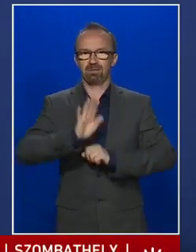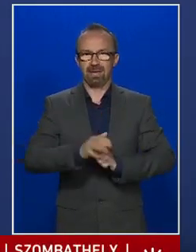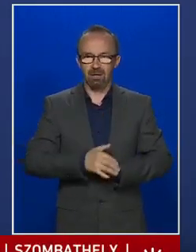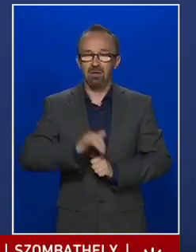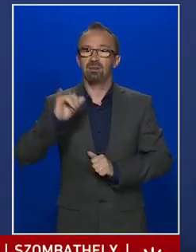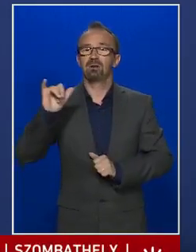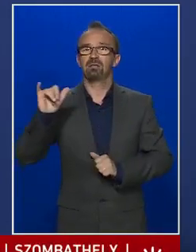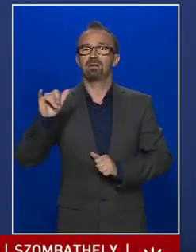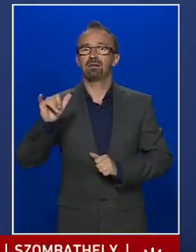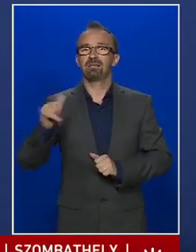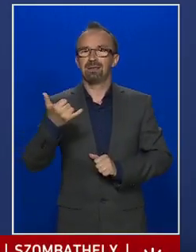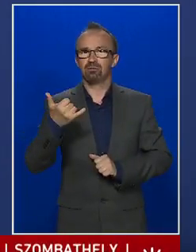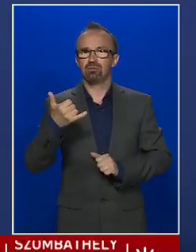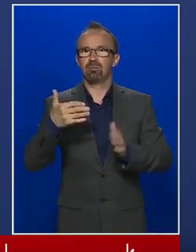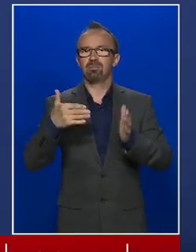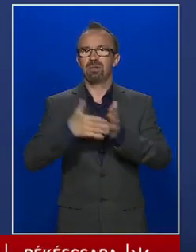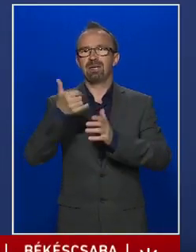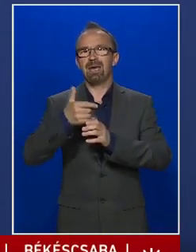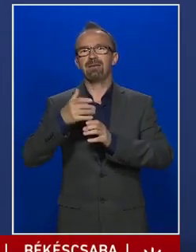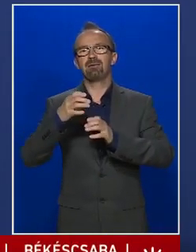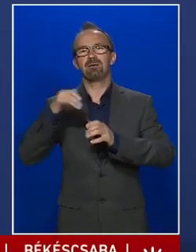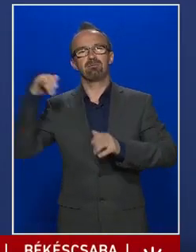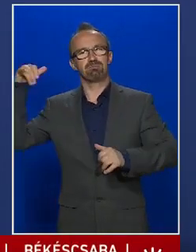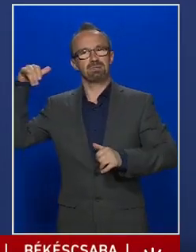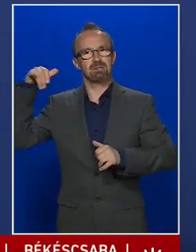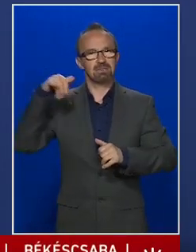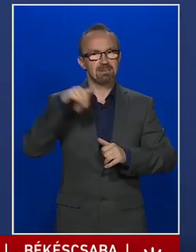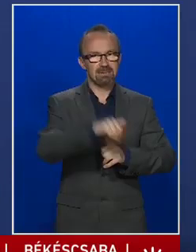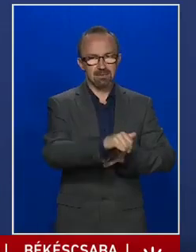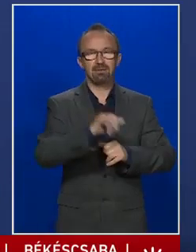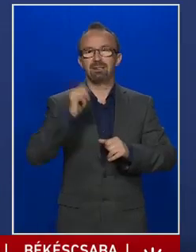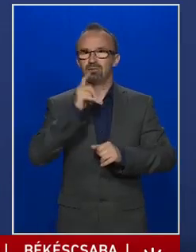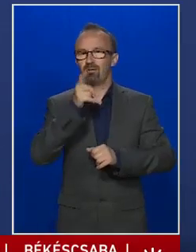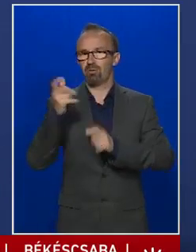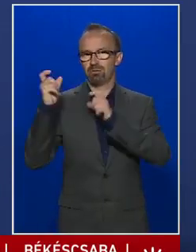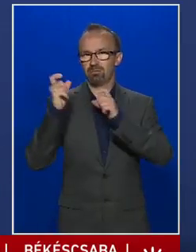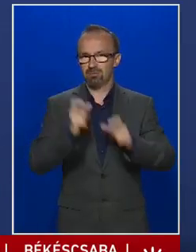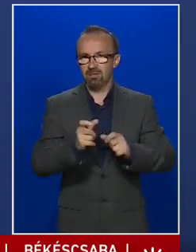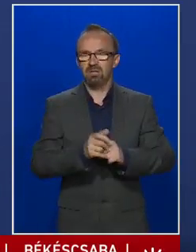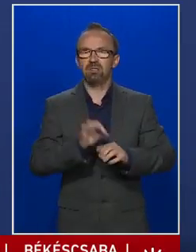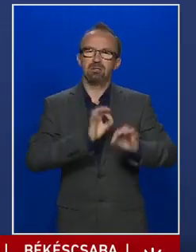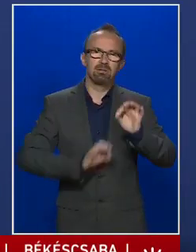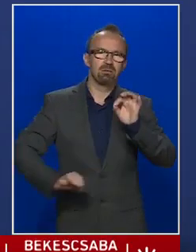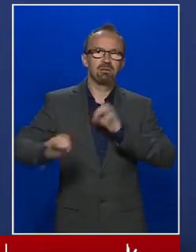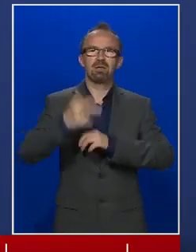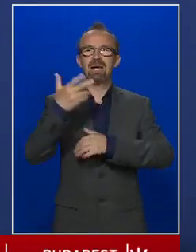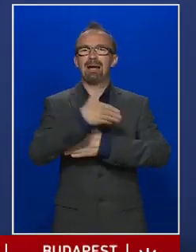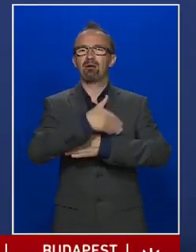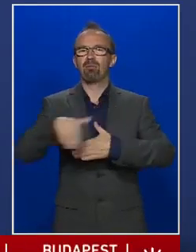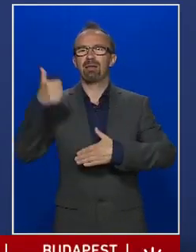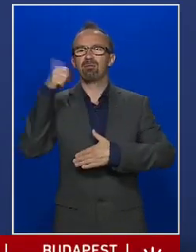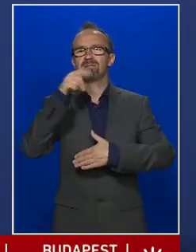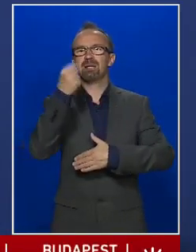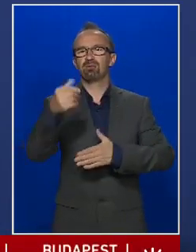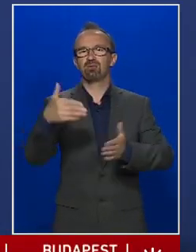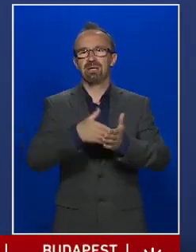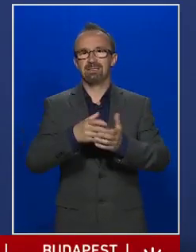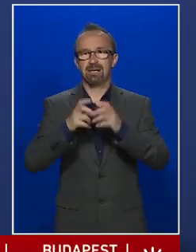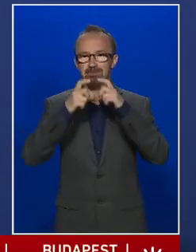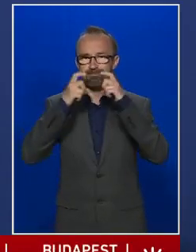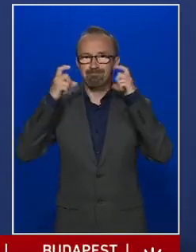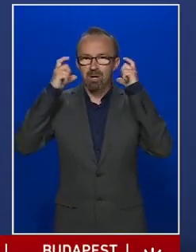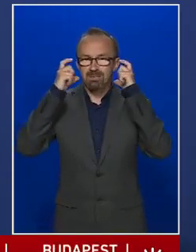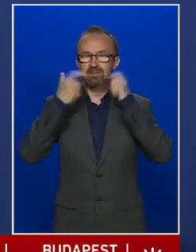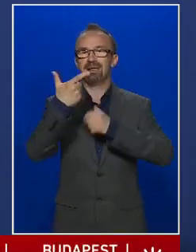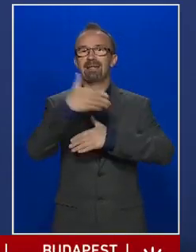illetve ismételten egy teherjárat, légjárat érkezik, és összesen 3 millió 120 ezer maszkot,